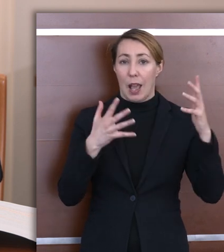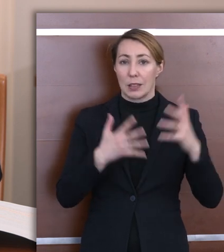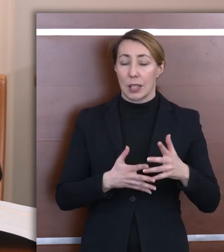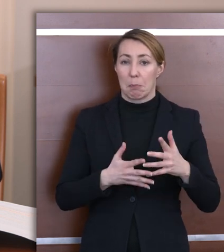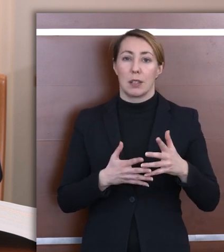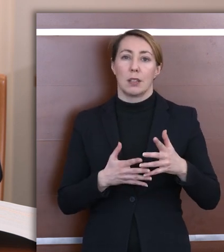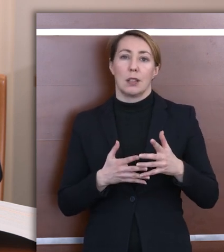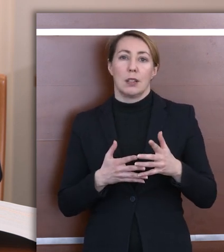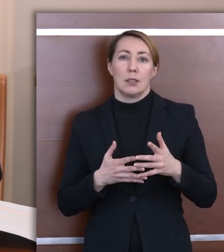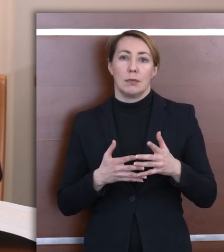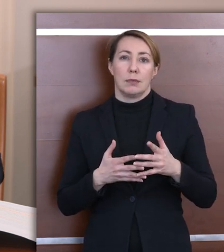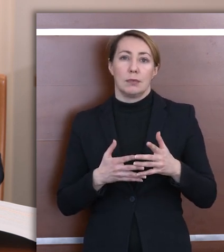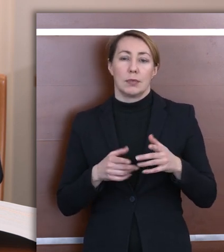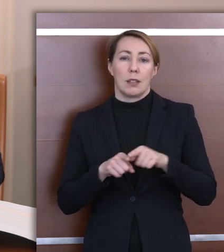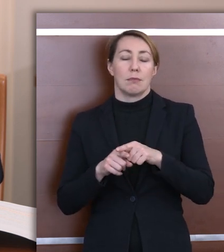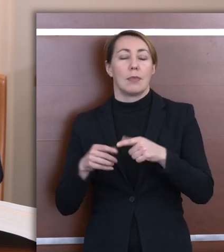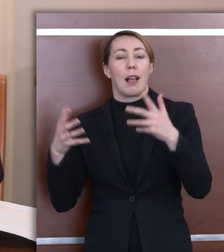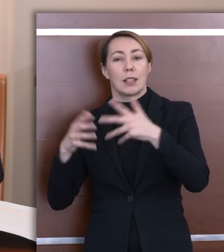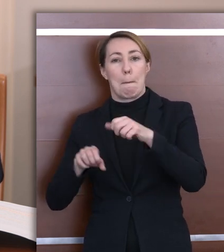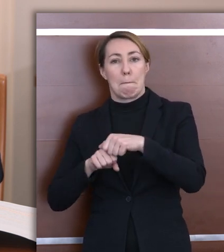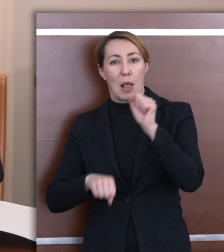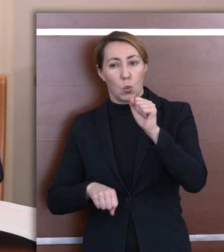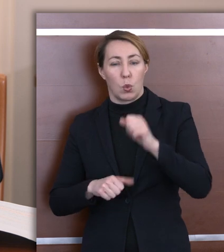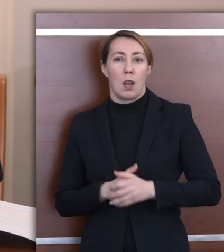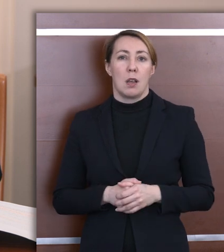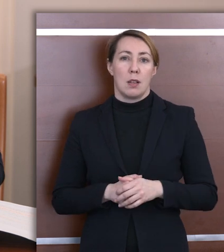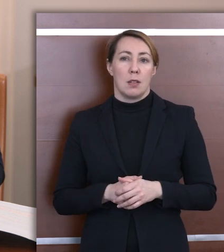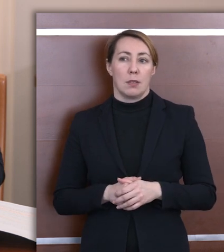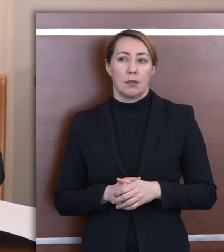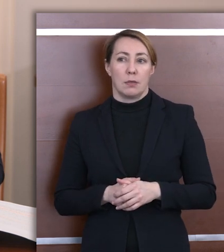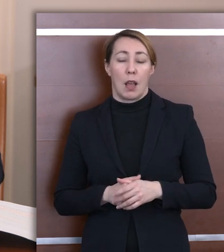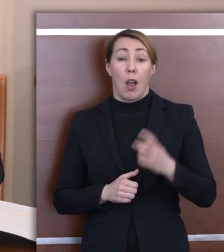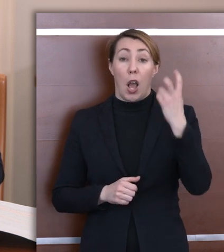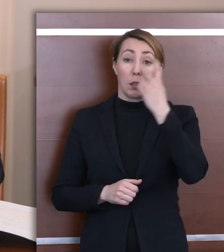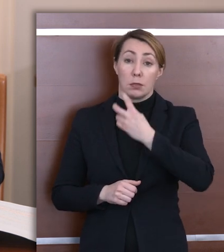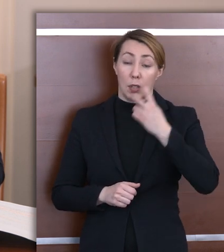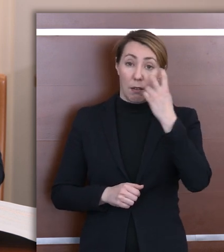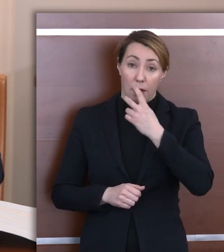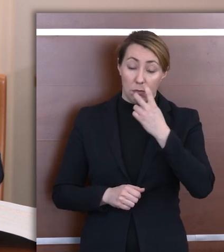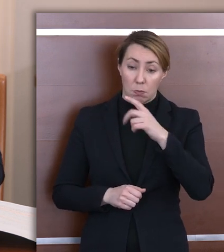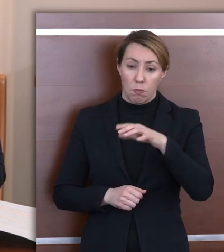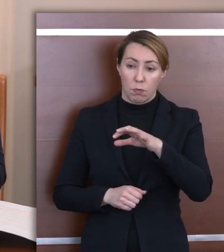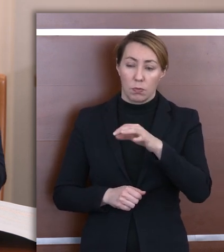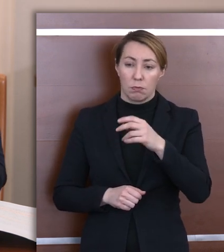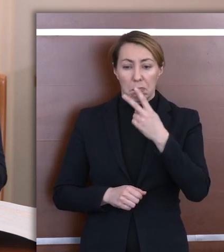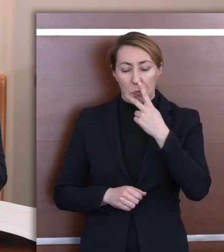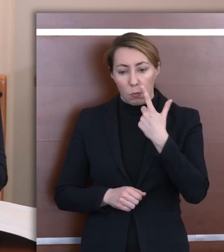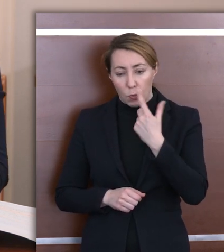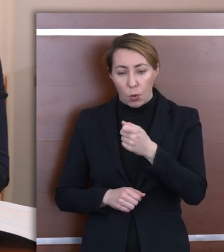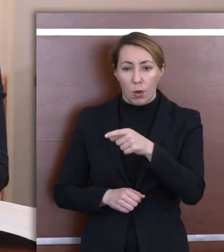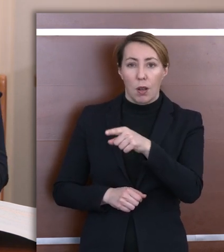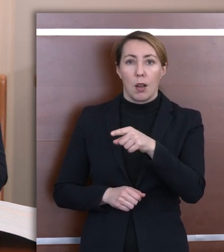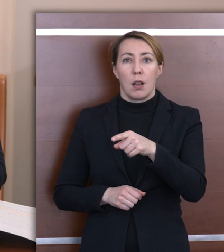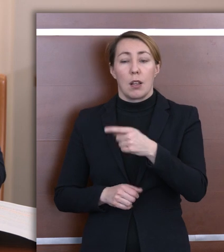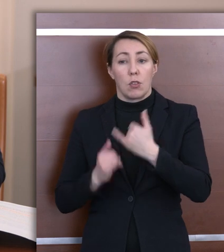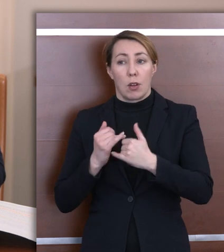chodzi o egzaminy maturalne, ale ciekawe zjawisko zaobserwowaliśmy, które potwierdza tylko to, że jeśli stworzyć